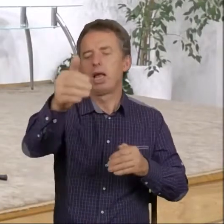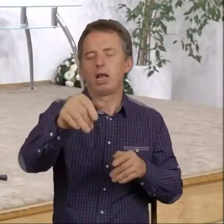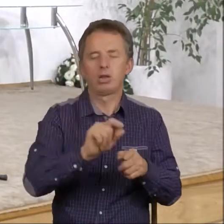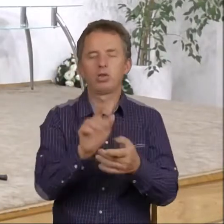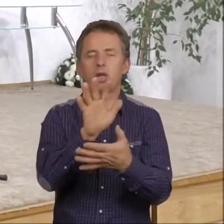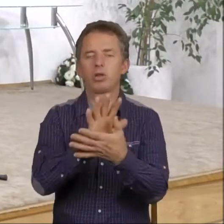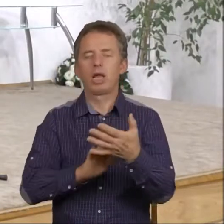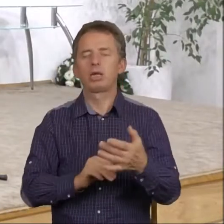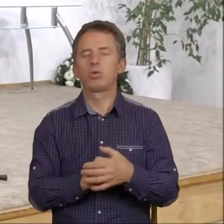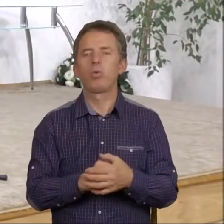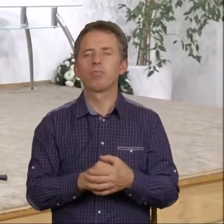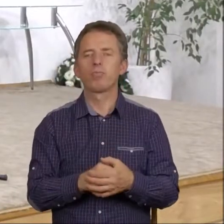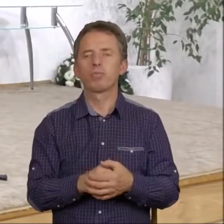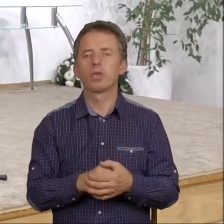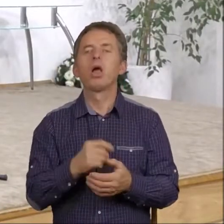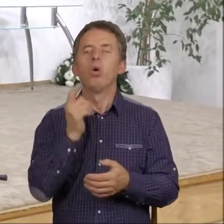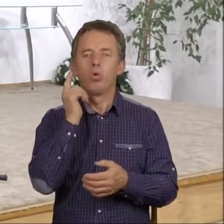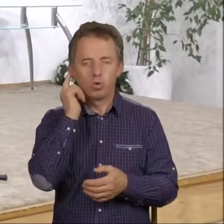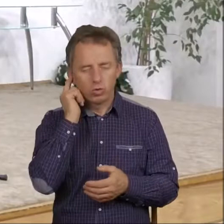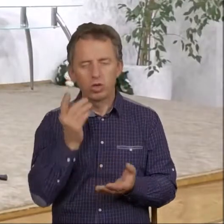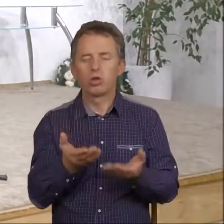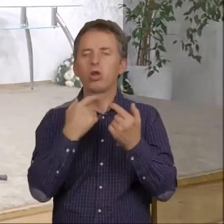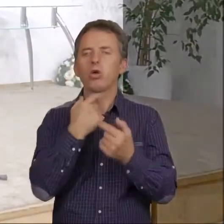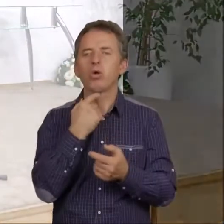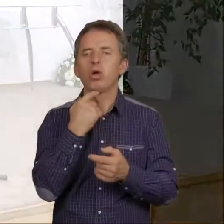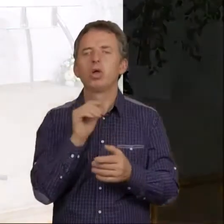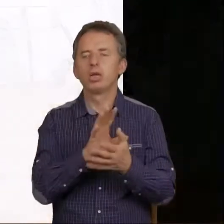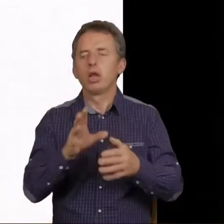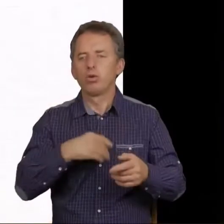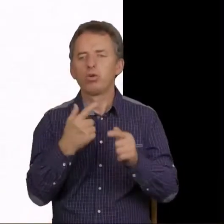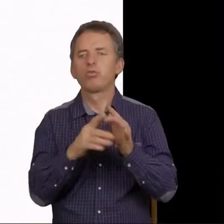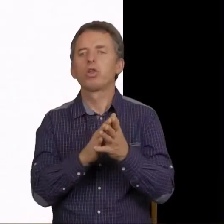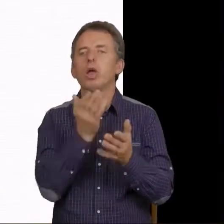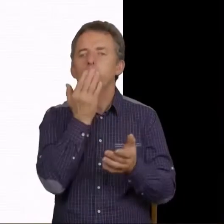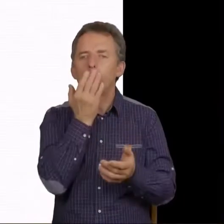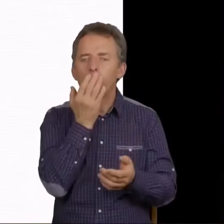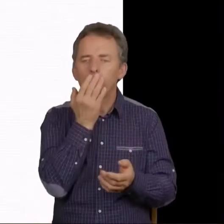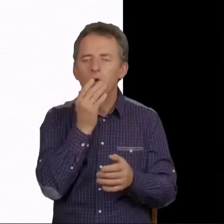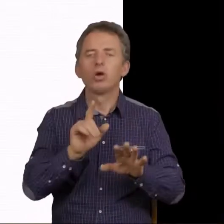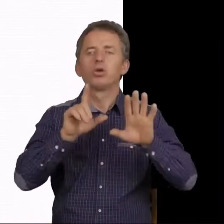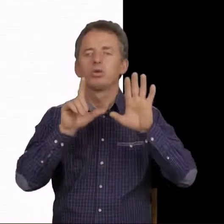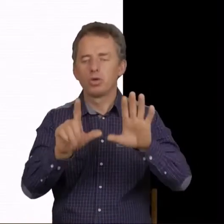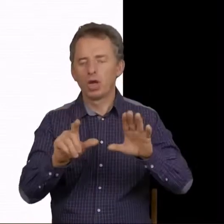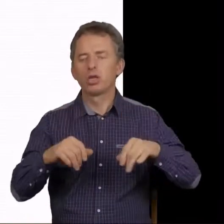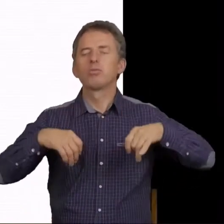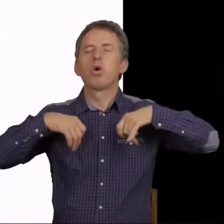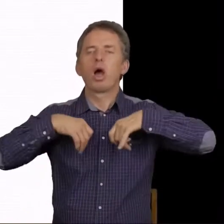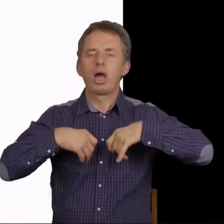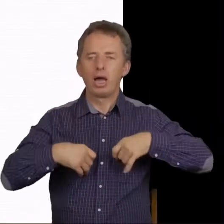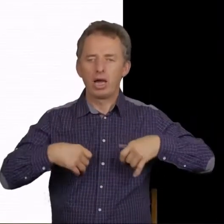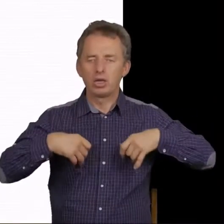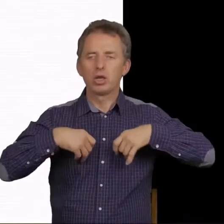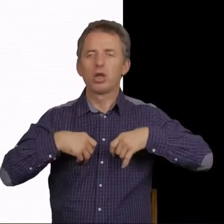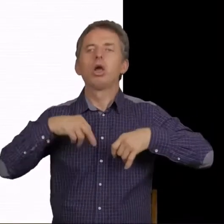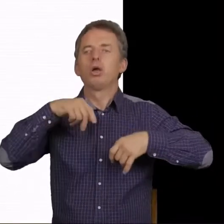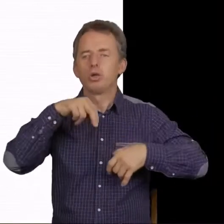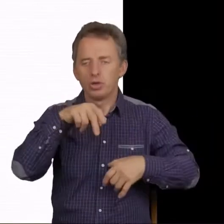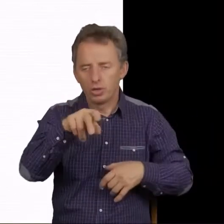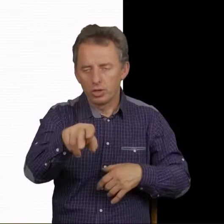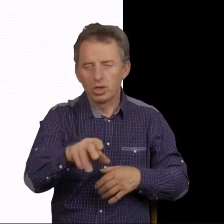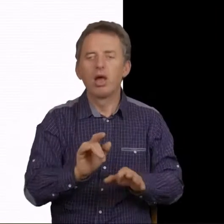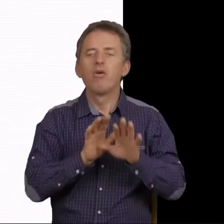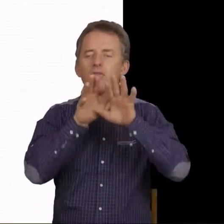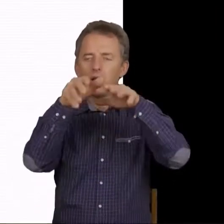I usłyszałem donośny głos ze świątyni, mówiący siedmiu aniołom. Idźcie i